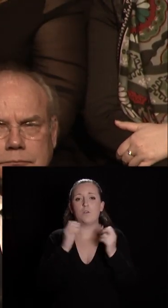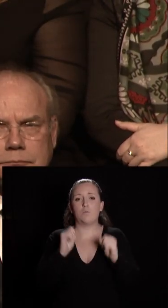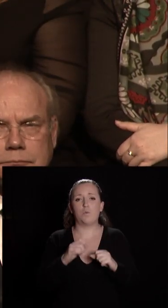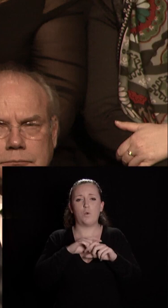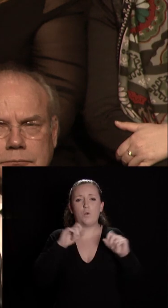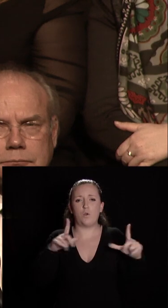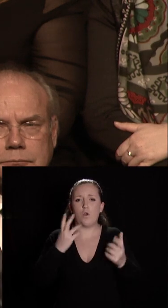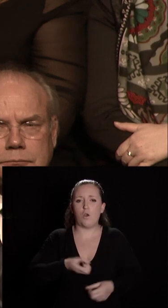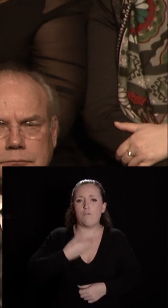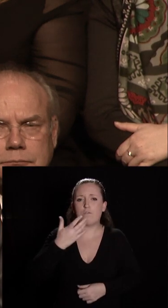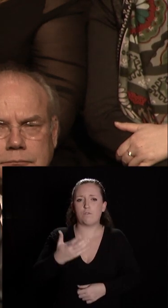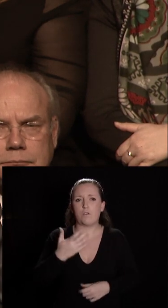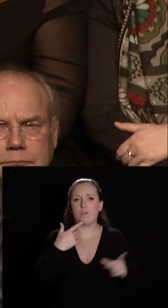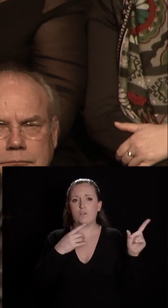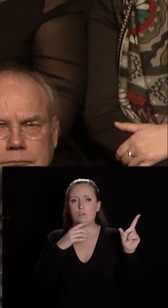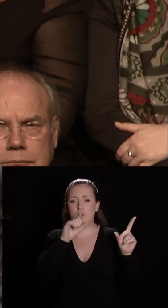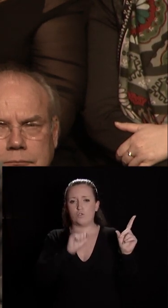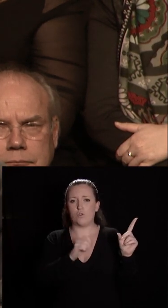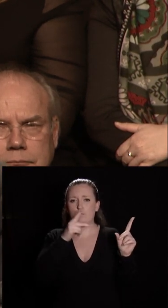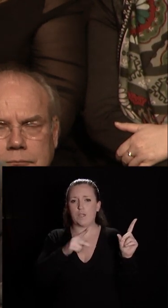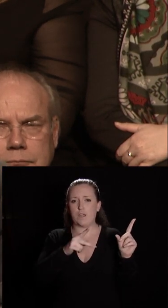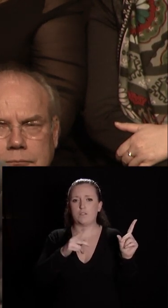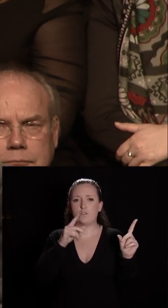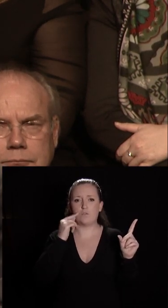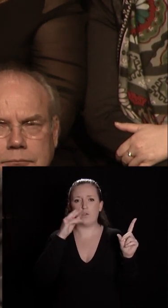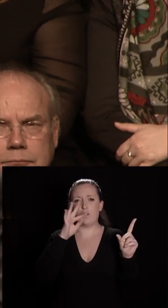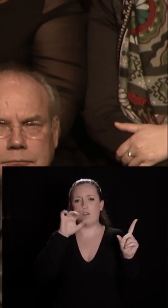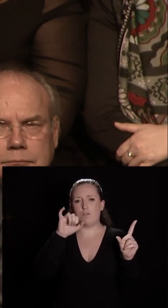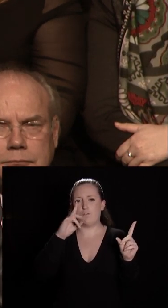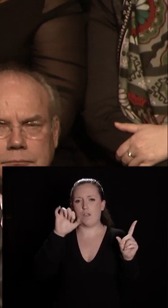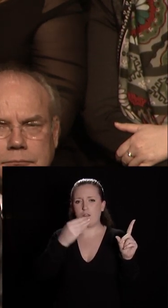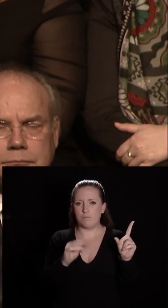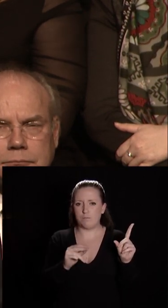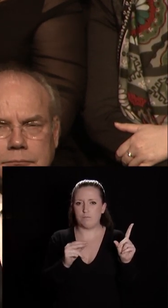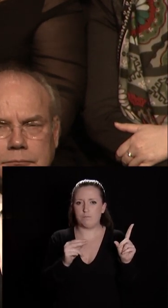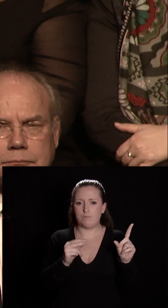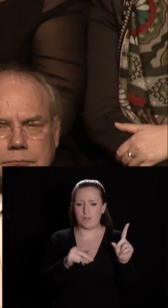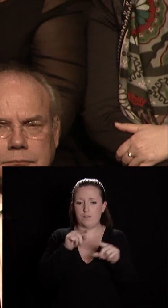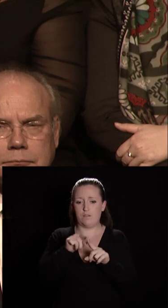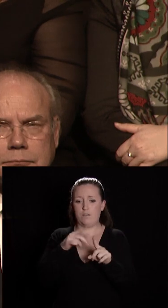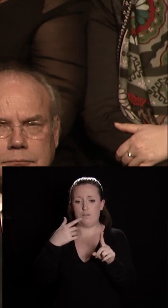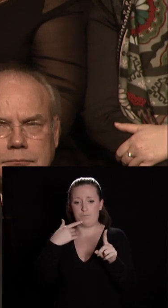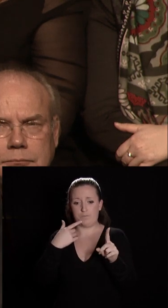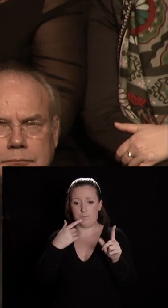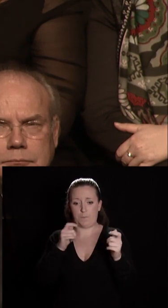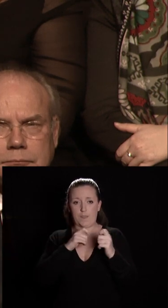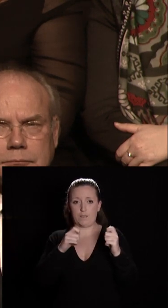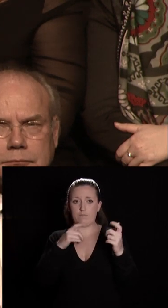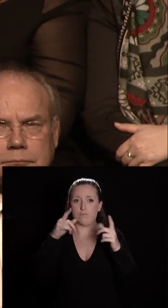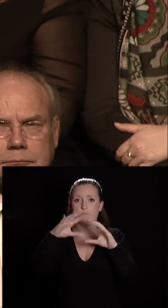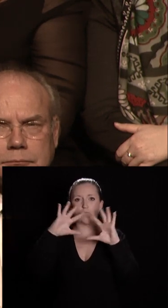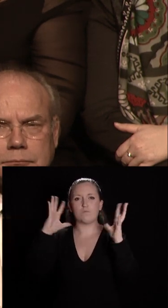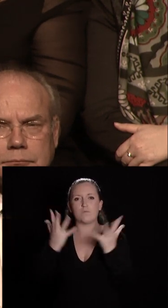contemporaine sans pervirense de Gloria Friedman qui dialogue si parfaitement avec le Barreuset de La